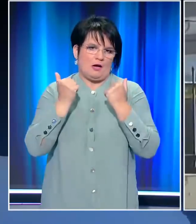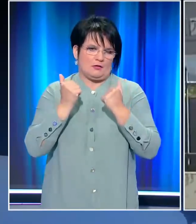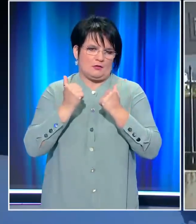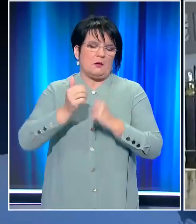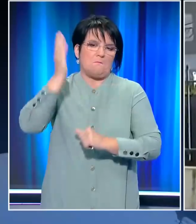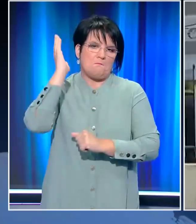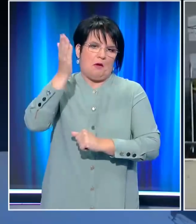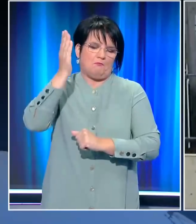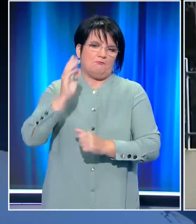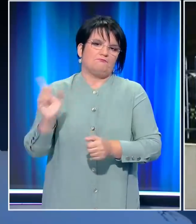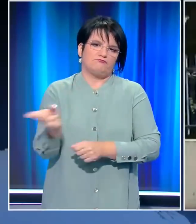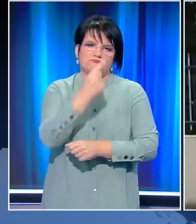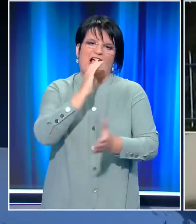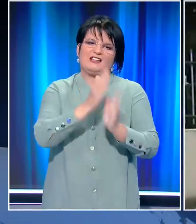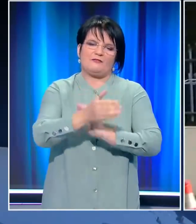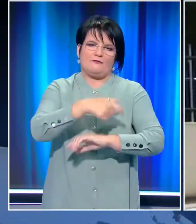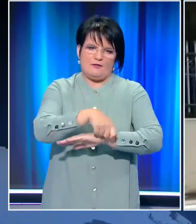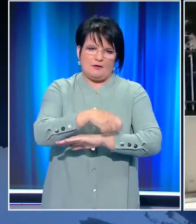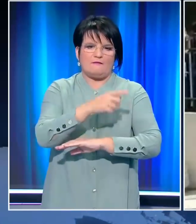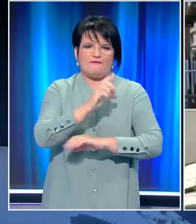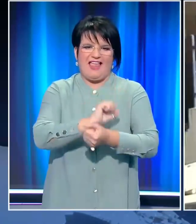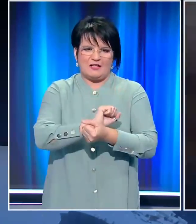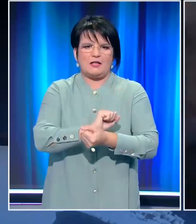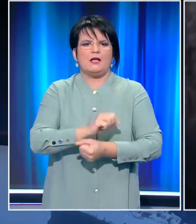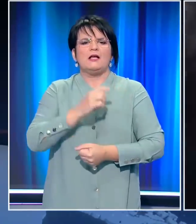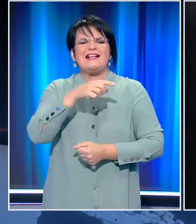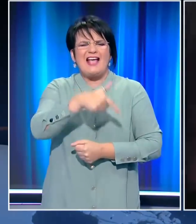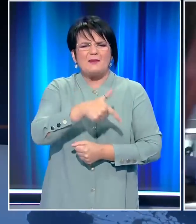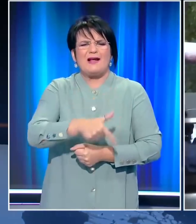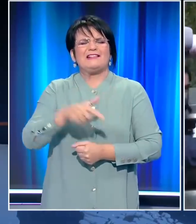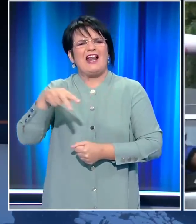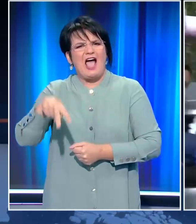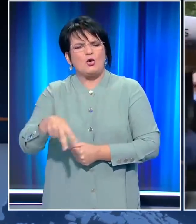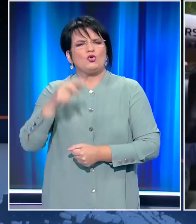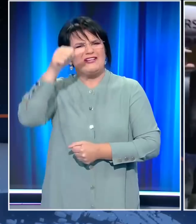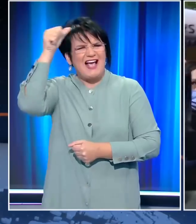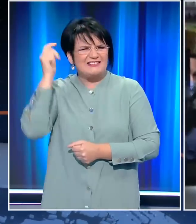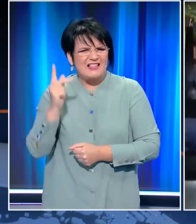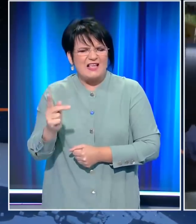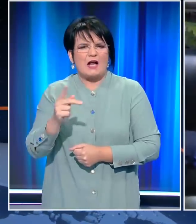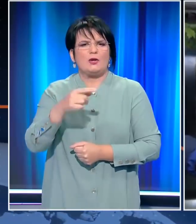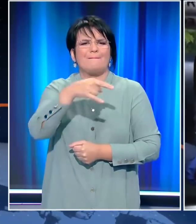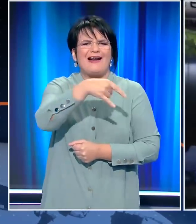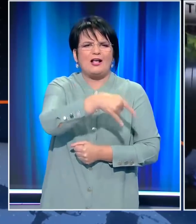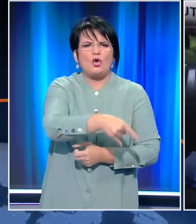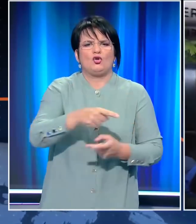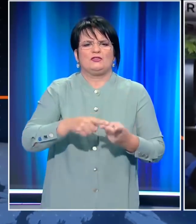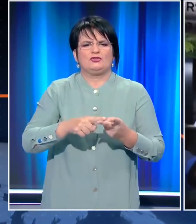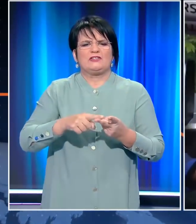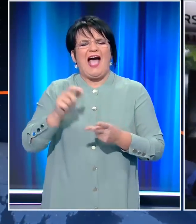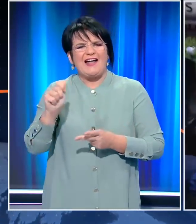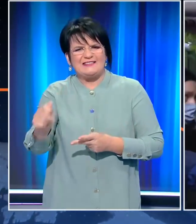της ποινής τους. Συγκεκριμένα Μιχαλολιάκος, Παπάς, Γερμενής, Λαγός, Κασιδιάρης, Παναγιώταρος και